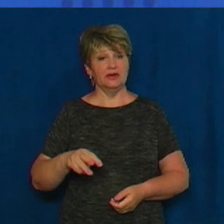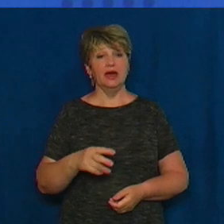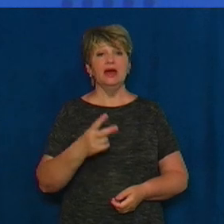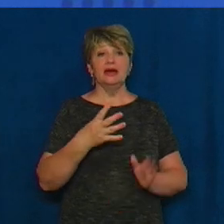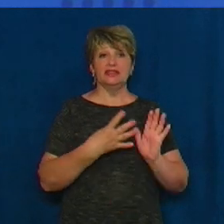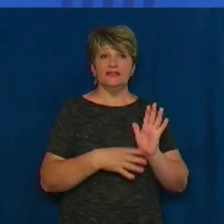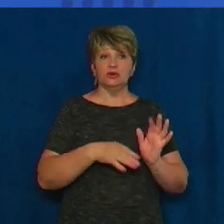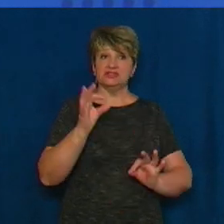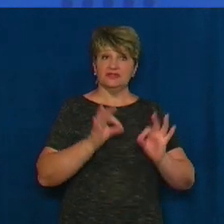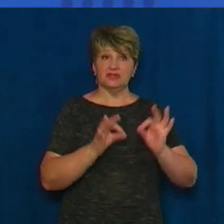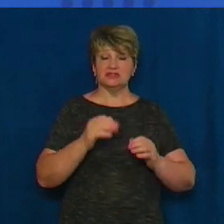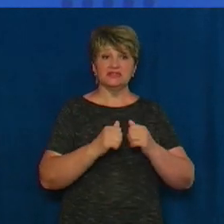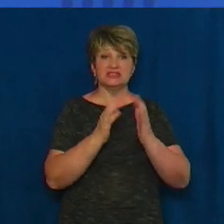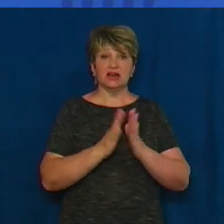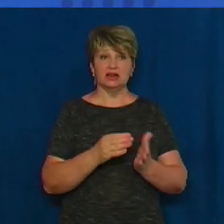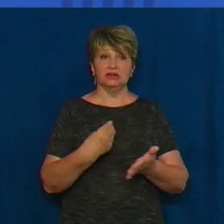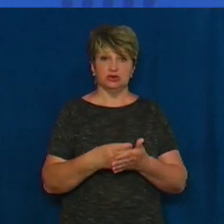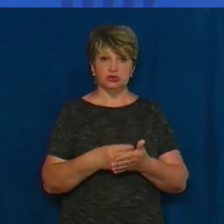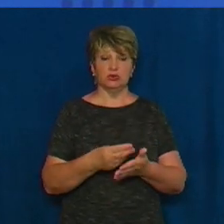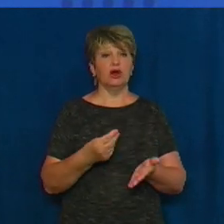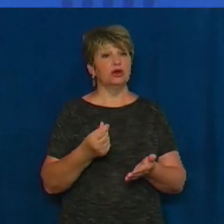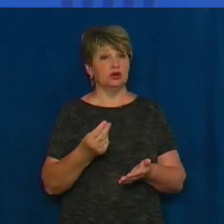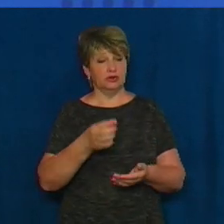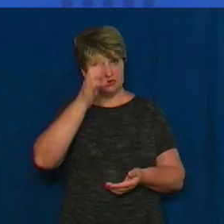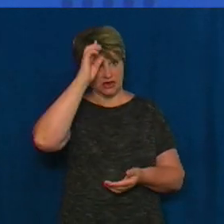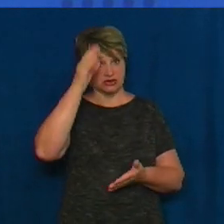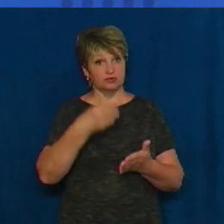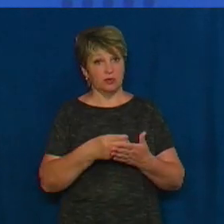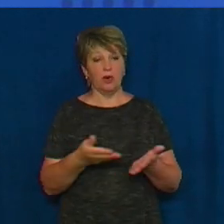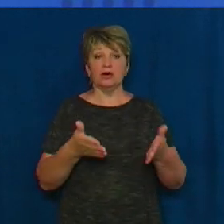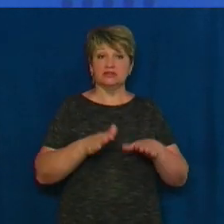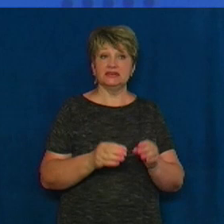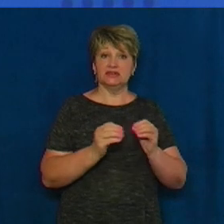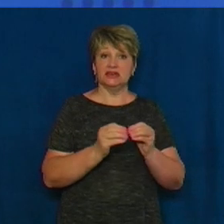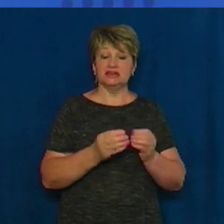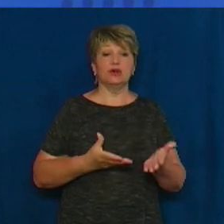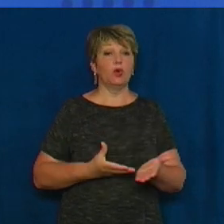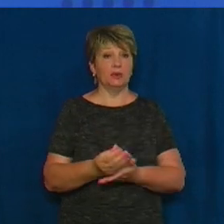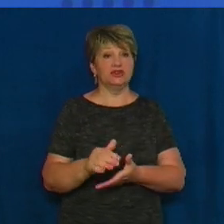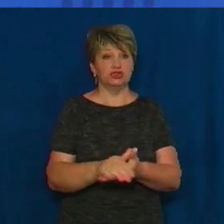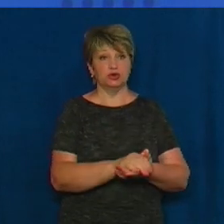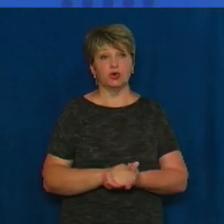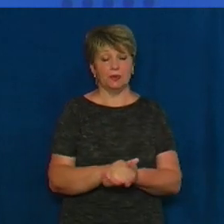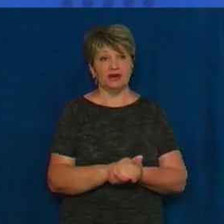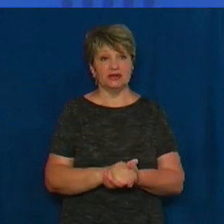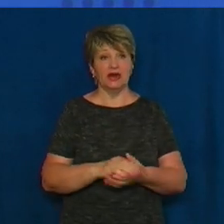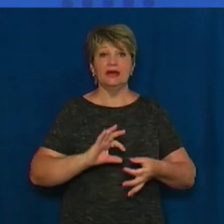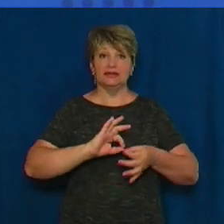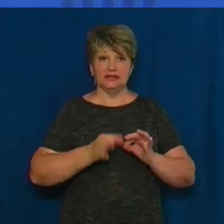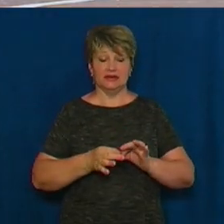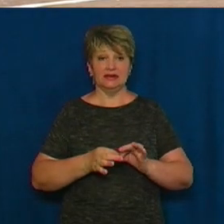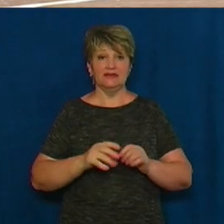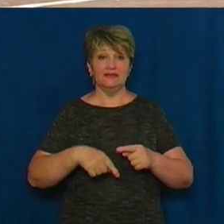% від загальної суми – кошти із держбюджету, решту 10 сплачує громада. Деталі у нашому наступному матеріалі.